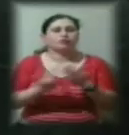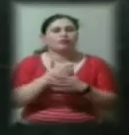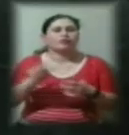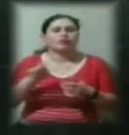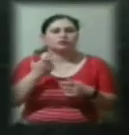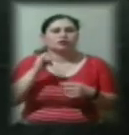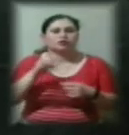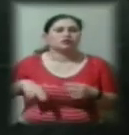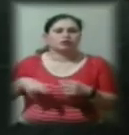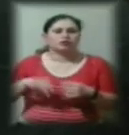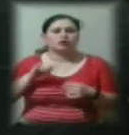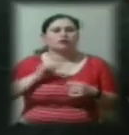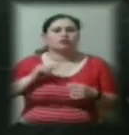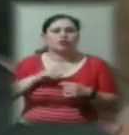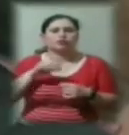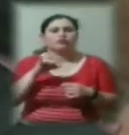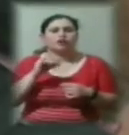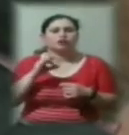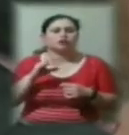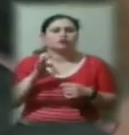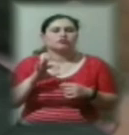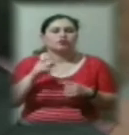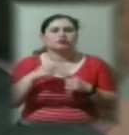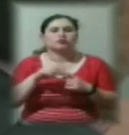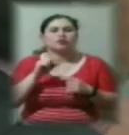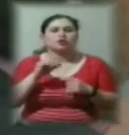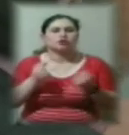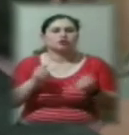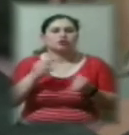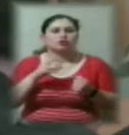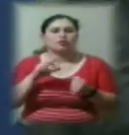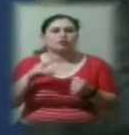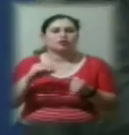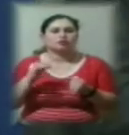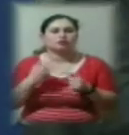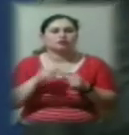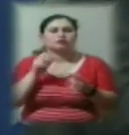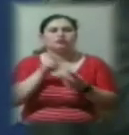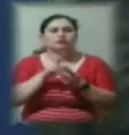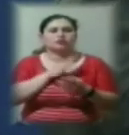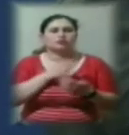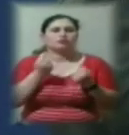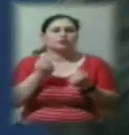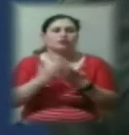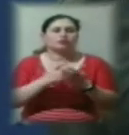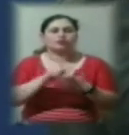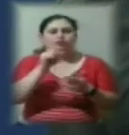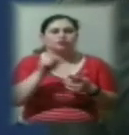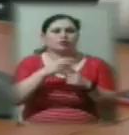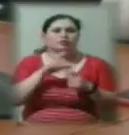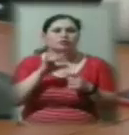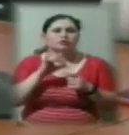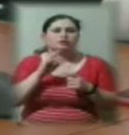працівники товариства з обмеженою відповідальністю машинобудівна комплектація. Зустріч тривала близько години. Представниця товариства з обмеженою